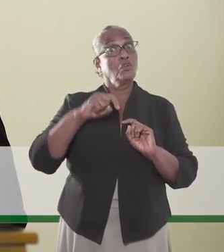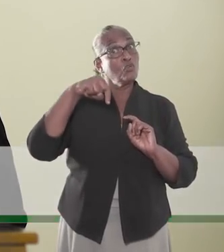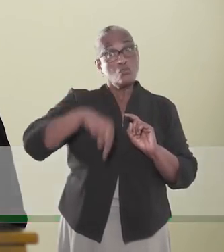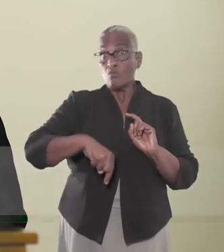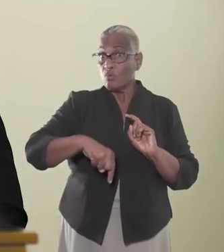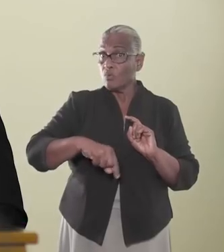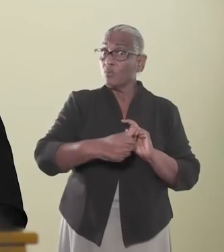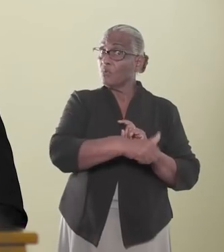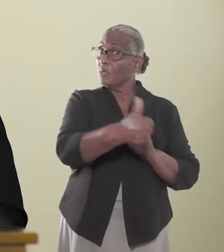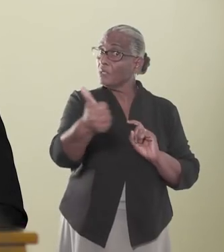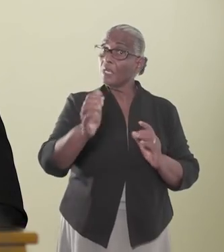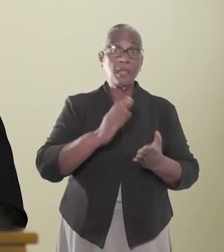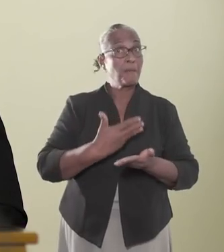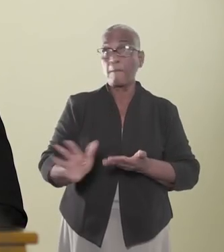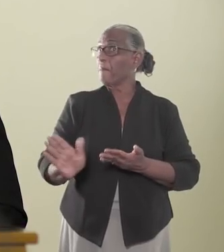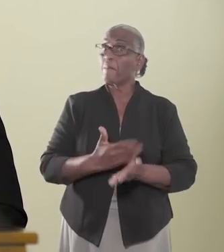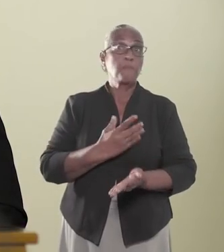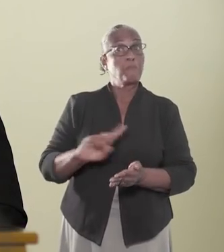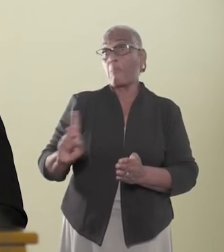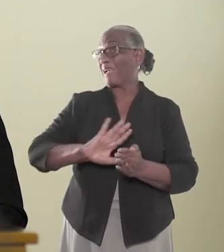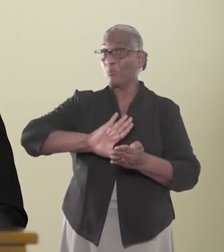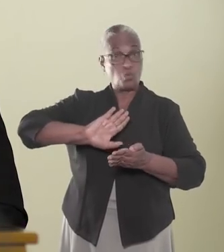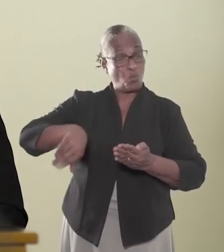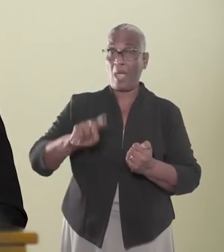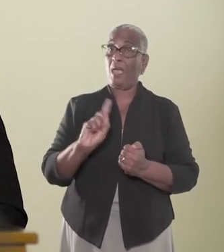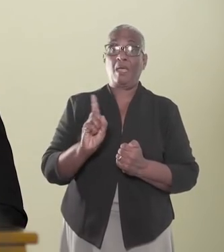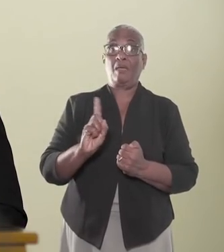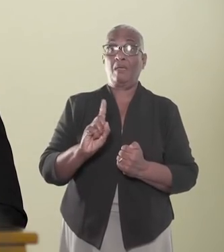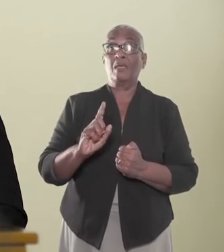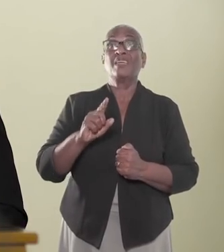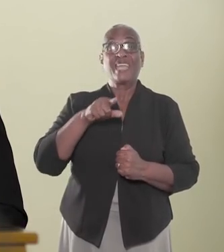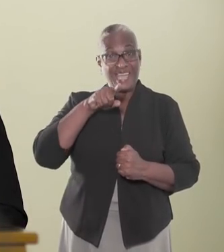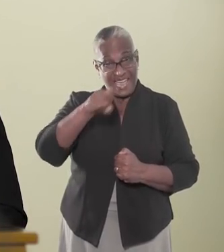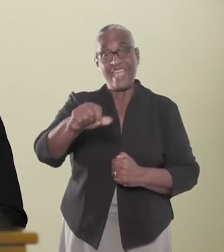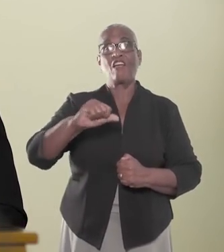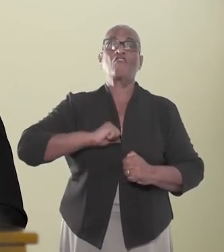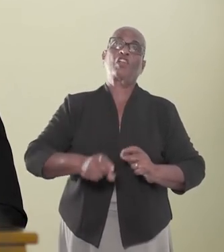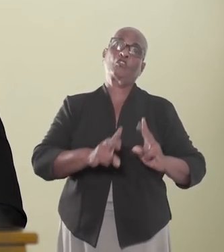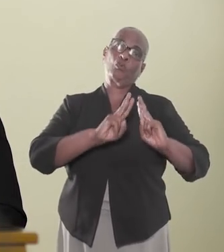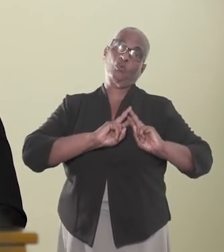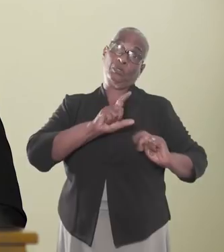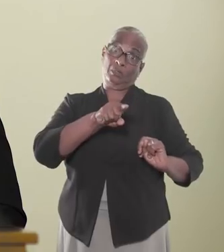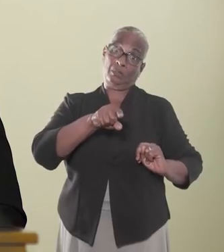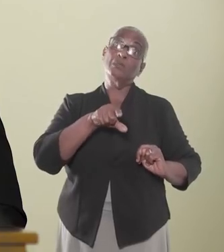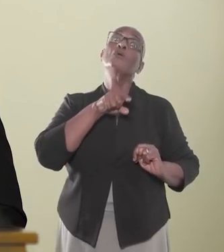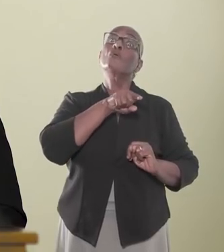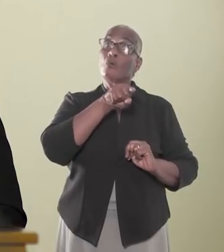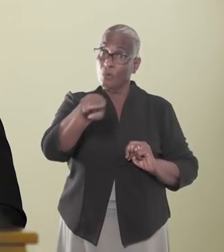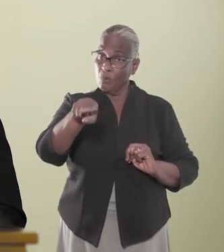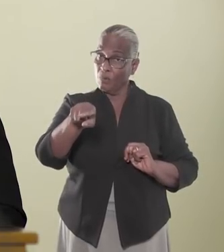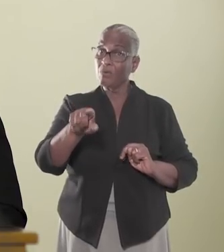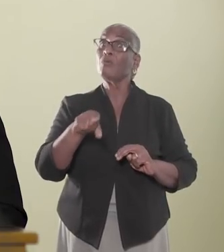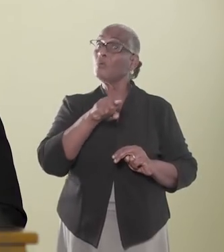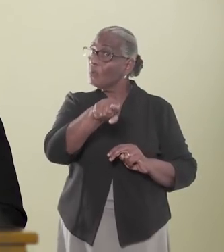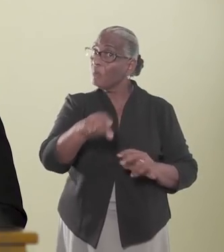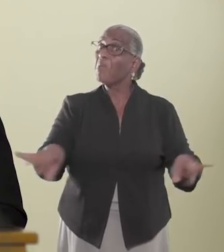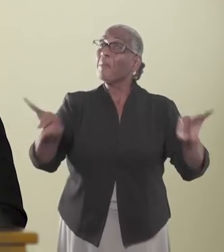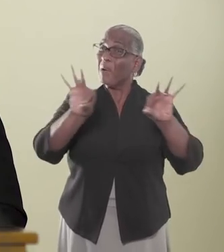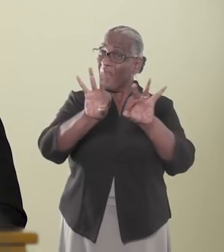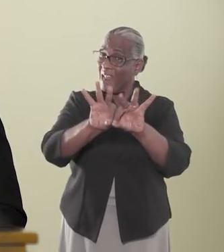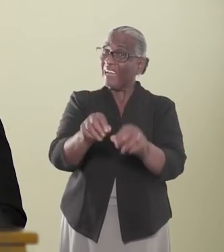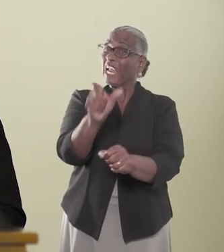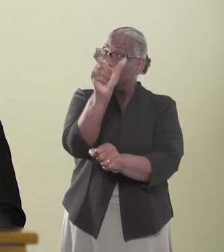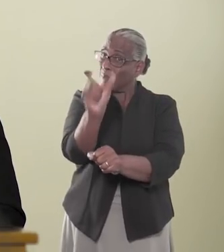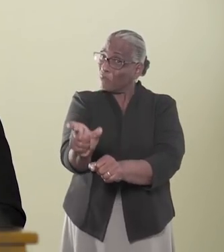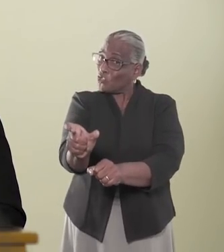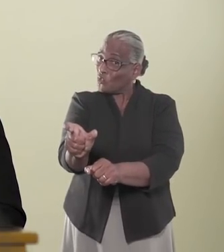moeten wij nu met zijn allen vermijden. Ik wijs hierbij op uw eigen verantwoordelijkheid. U bent de